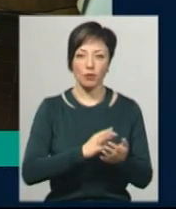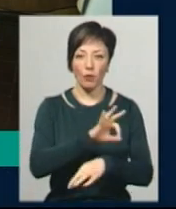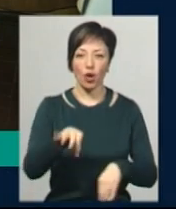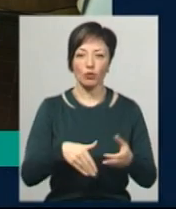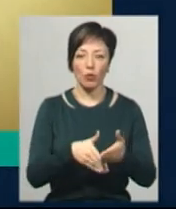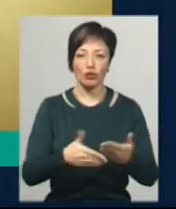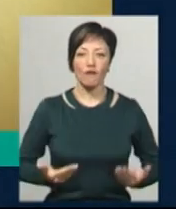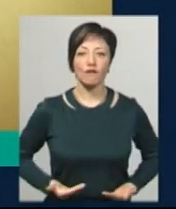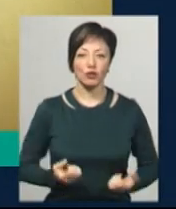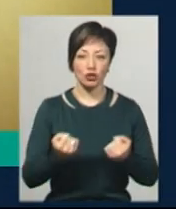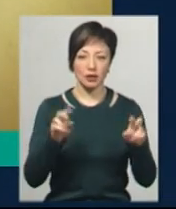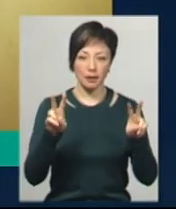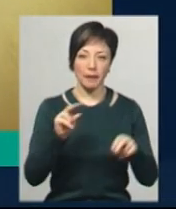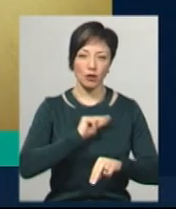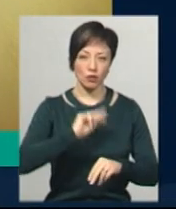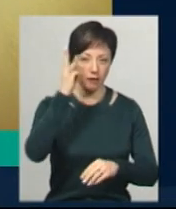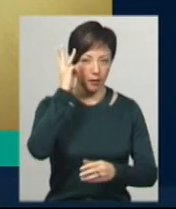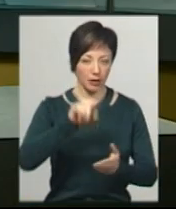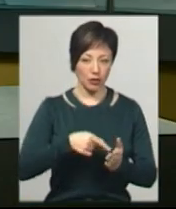вижити», який діє у власному центрі.